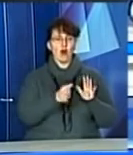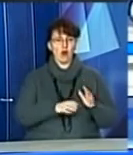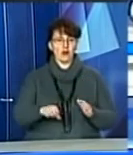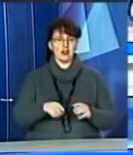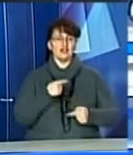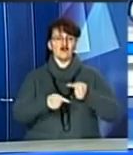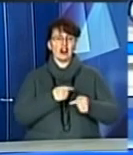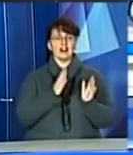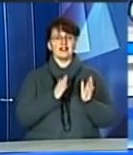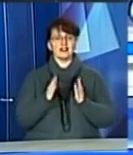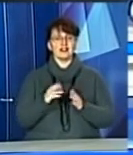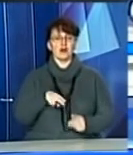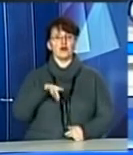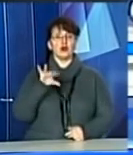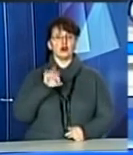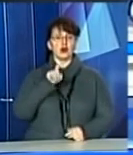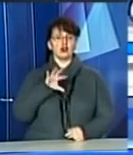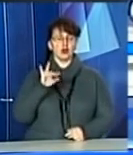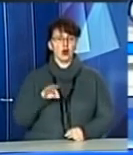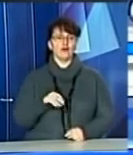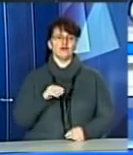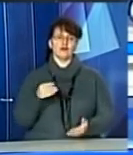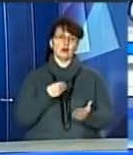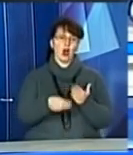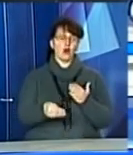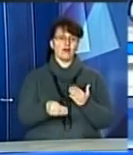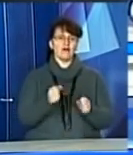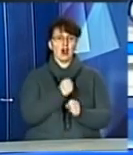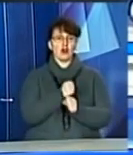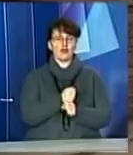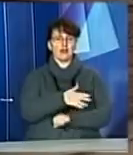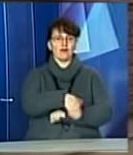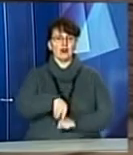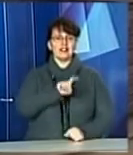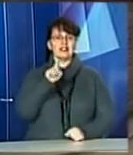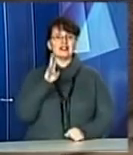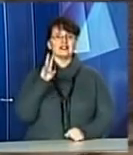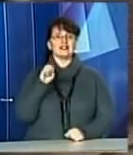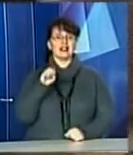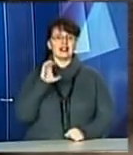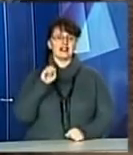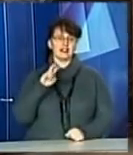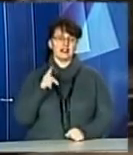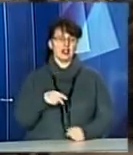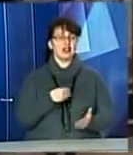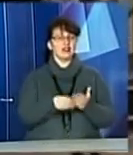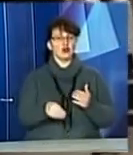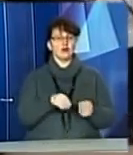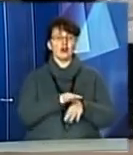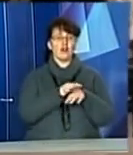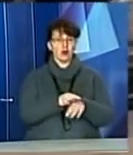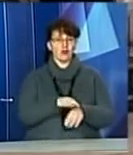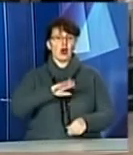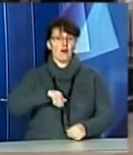«Прозоро» закупівлю на проведення робіт на вулиці Старознесенській. Аукціон проведуть 21 квітня і вже після цього